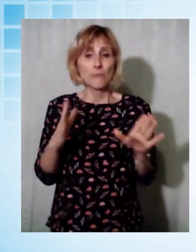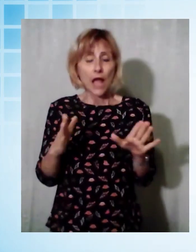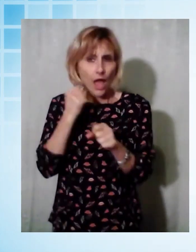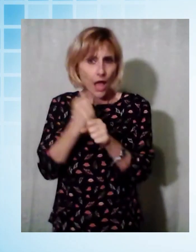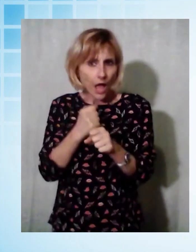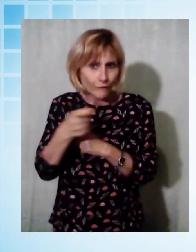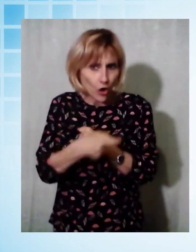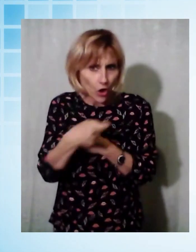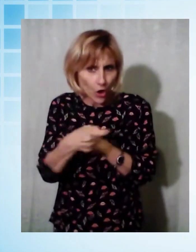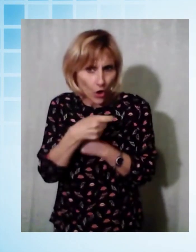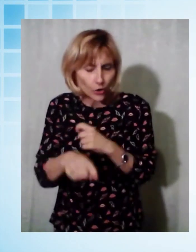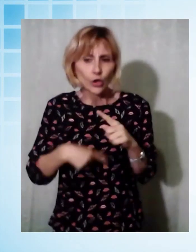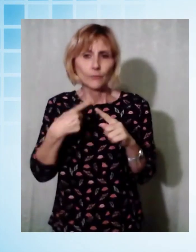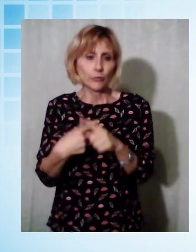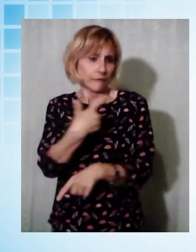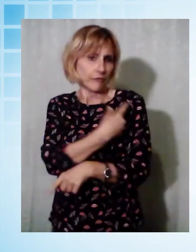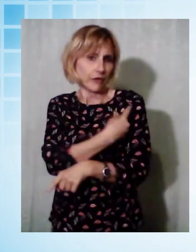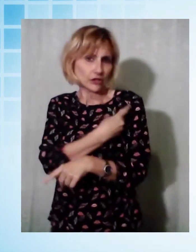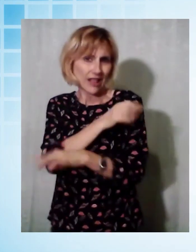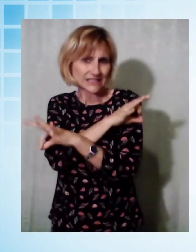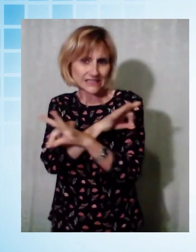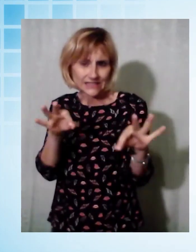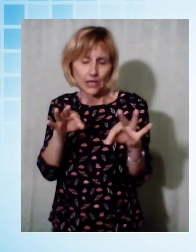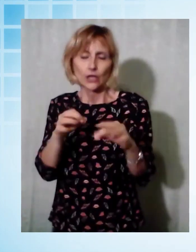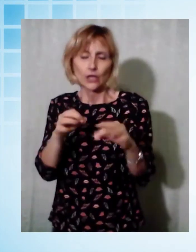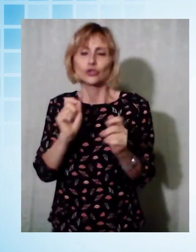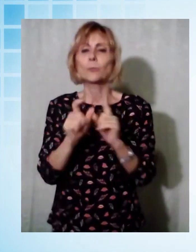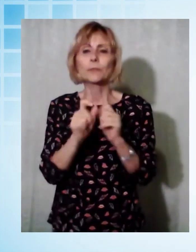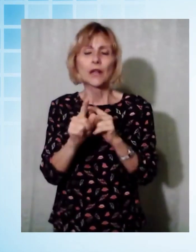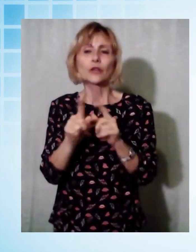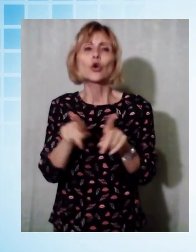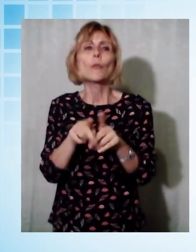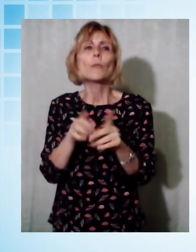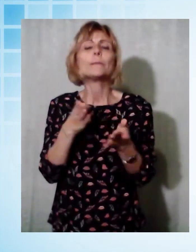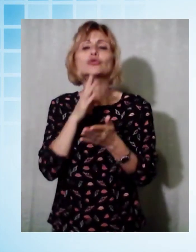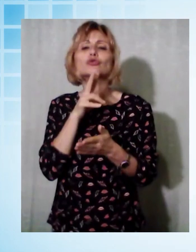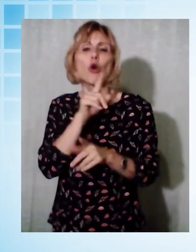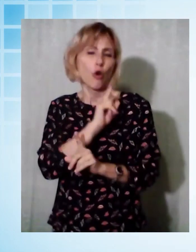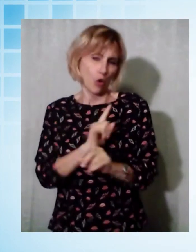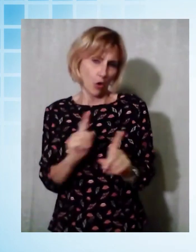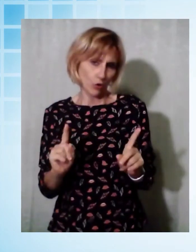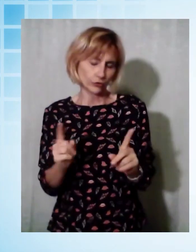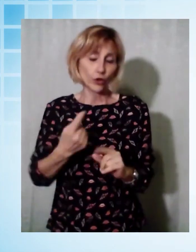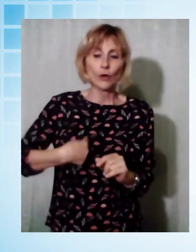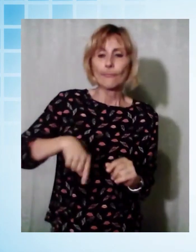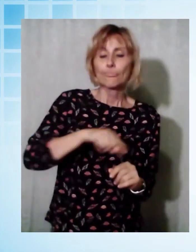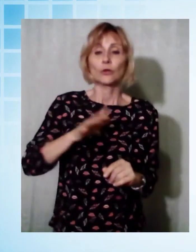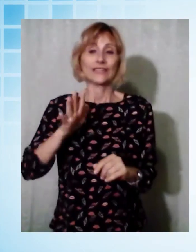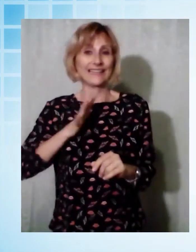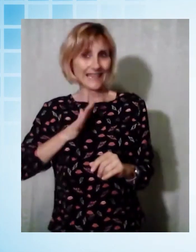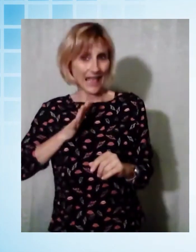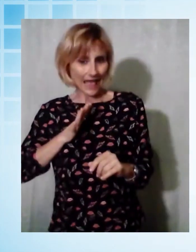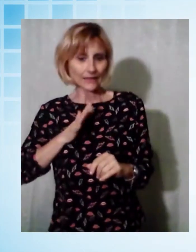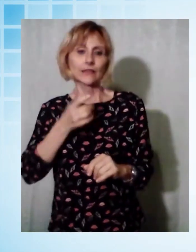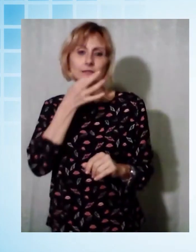supermercato non è un pronto soccorso. Noi, che siamo appunto i clienti, possiamo tranquillamente nel giorno di Pasqua e di